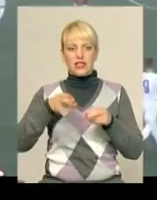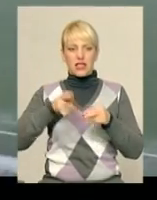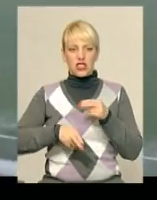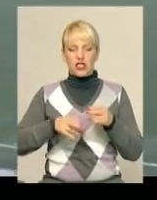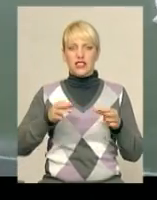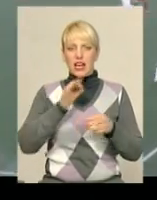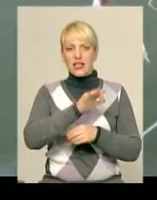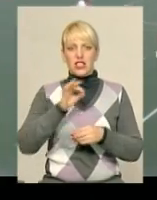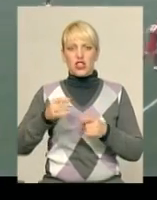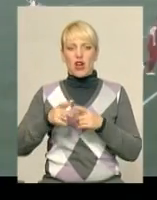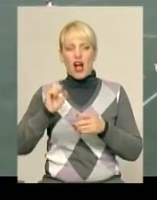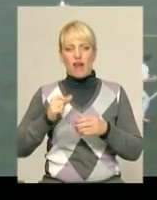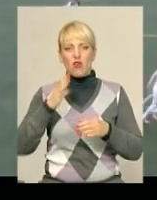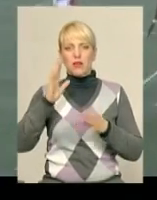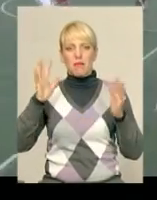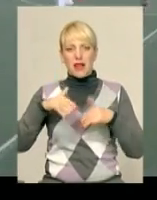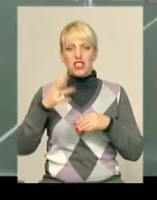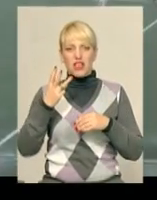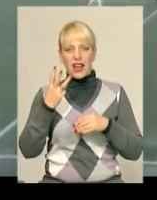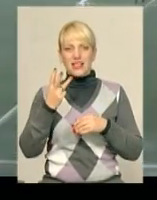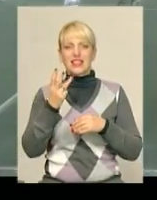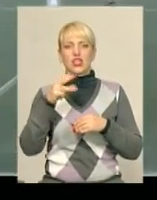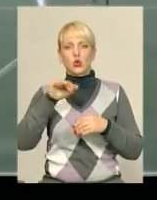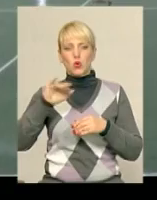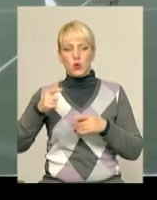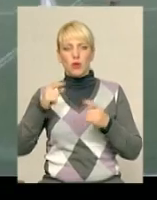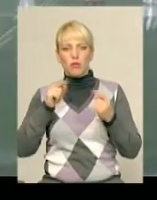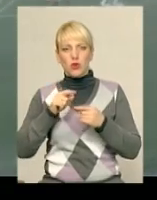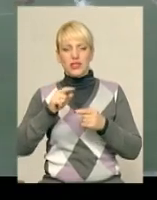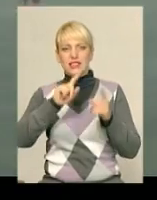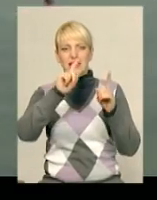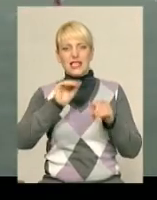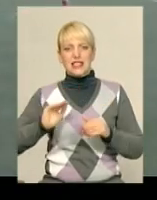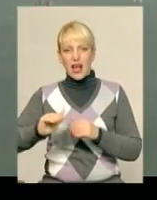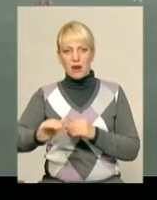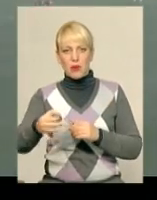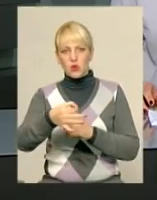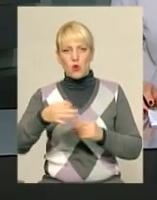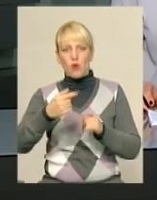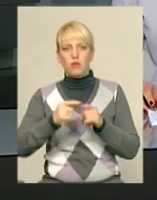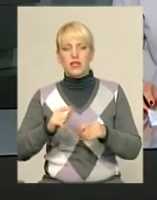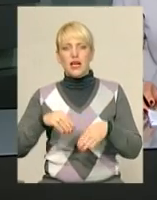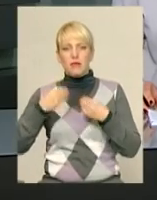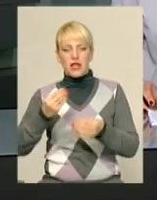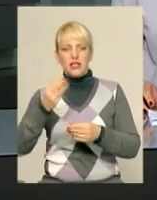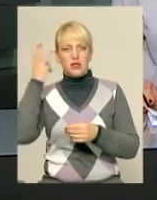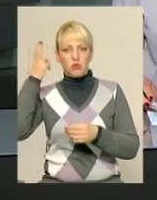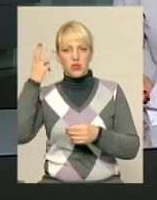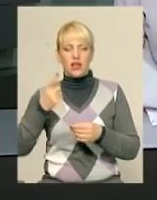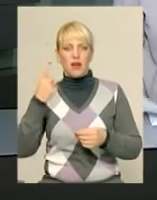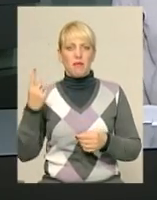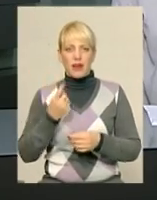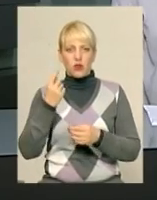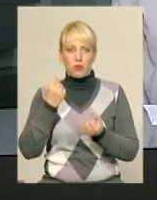нічиєю. А от матч третього туру чемпіонату проти Мункача з Закарпатської області приніс «Поділлю» першу перемогу в Ю-19.